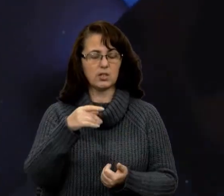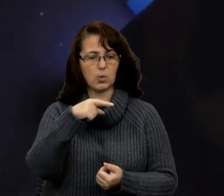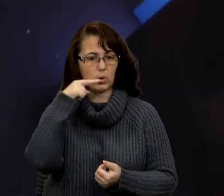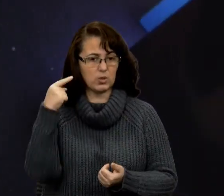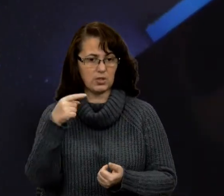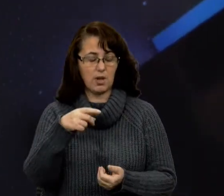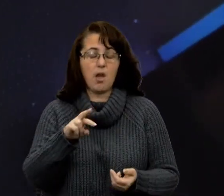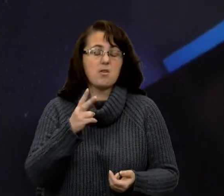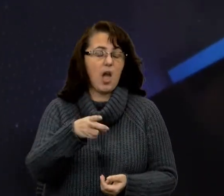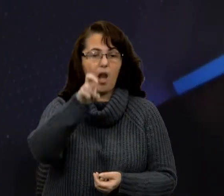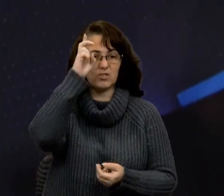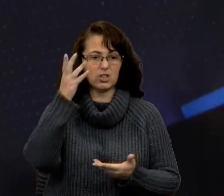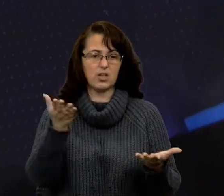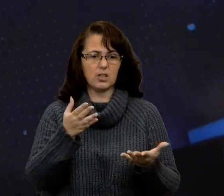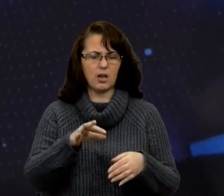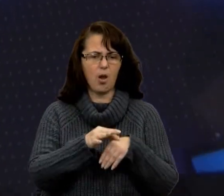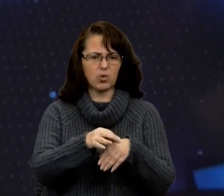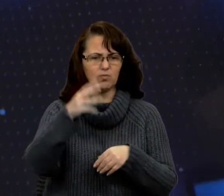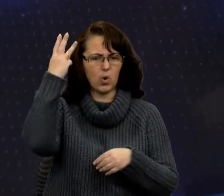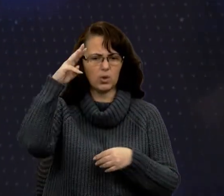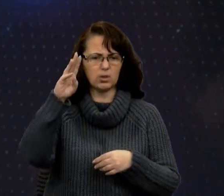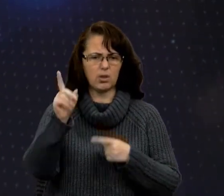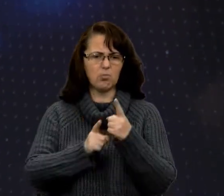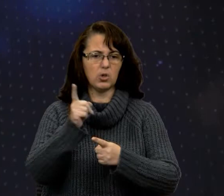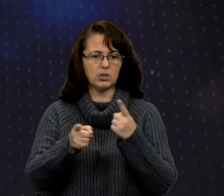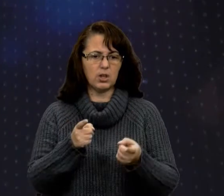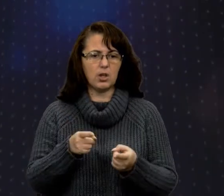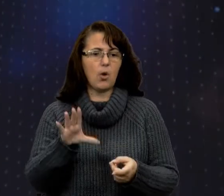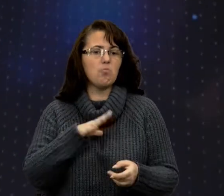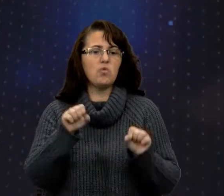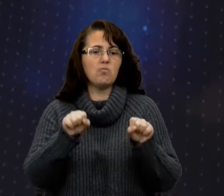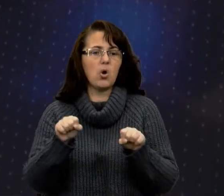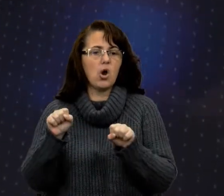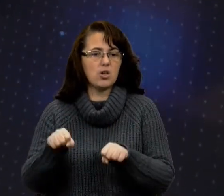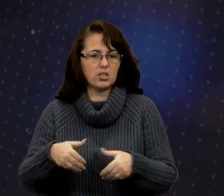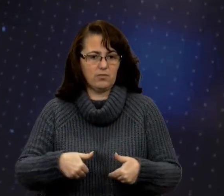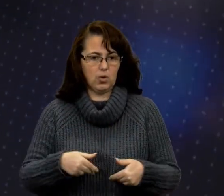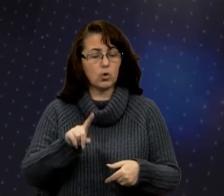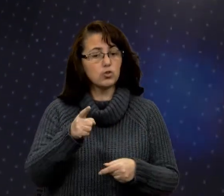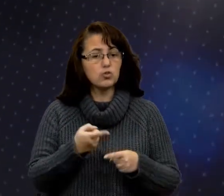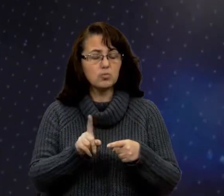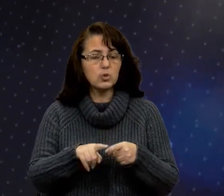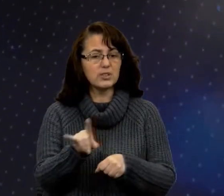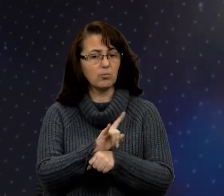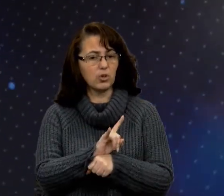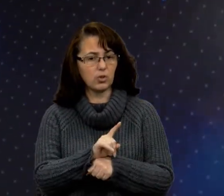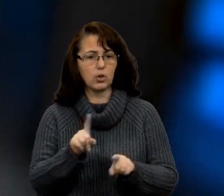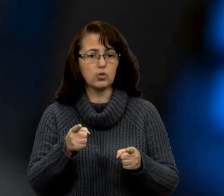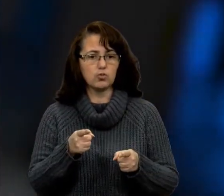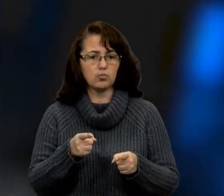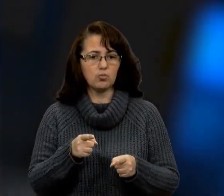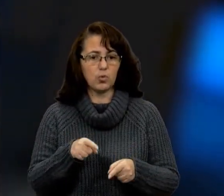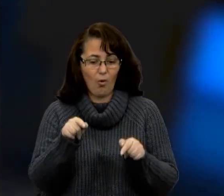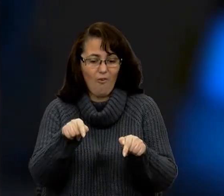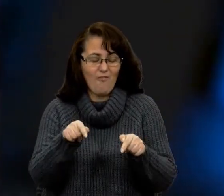яка проводила модернізацію, взагалі був можливий голод. Чому це маніпуляція і чому у неї досі вірять?